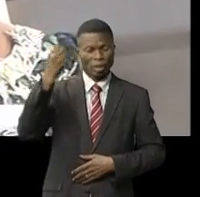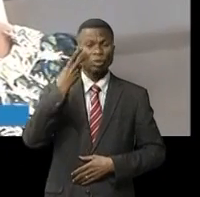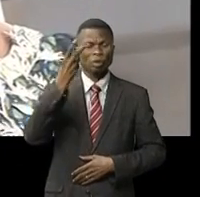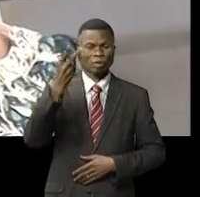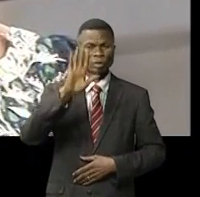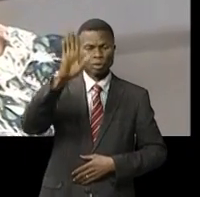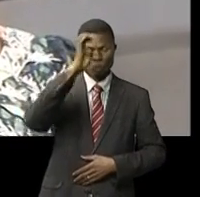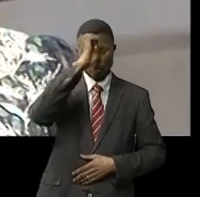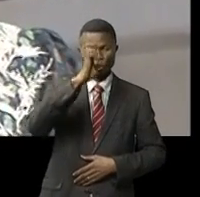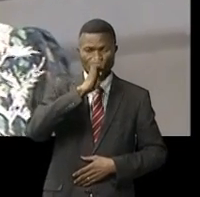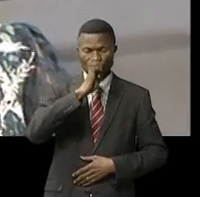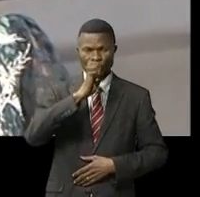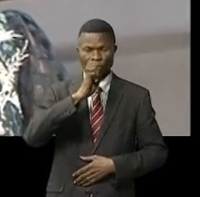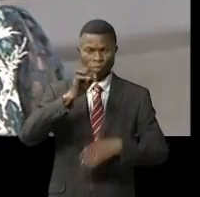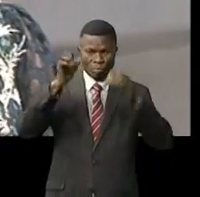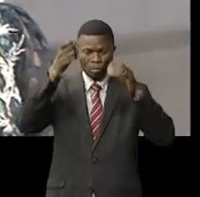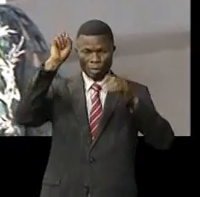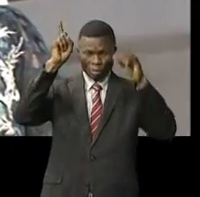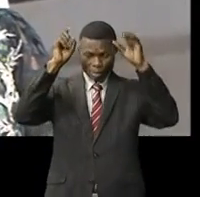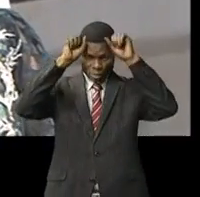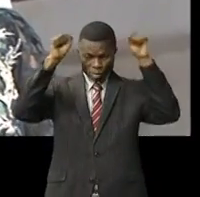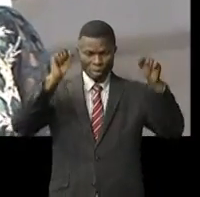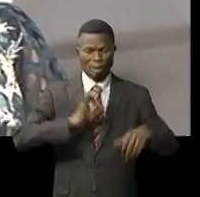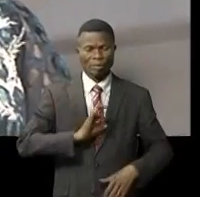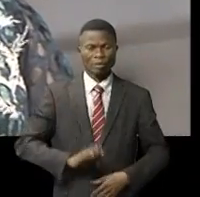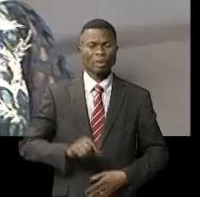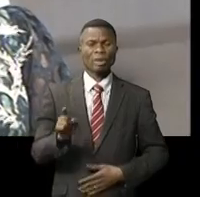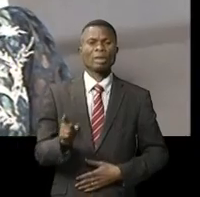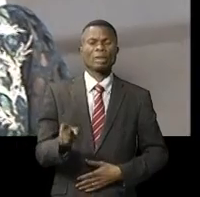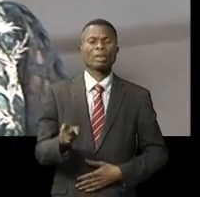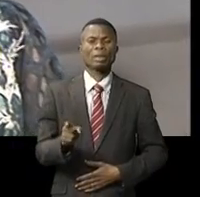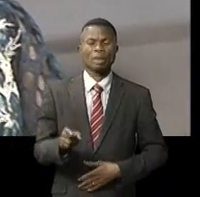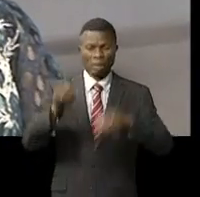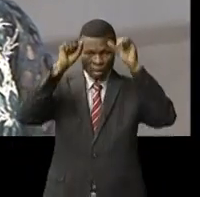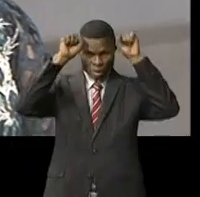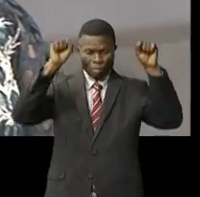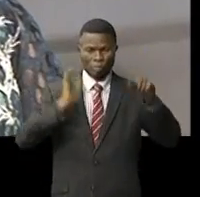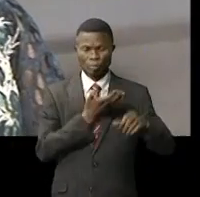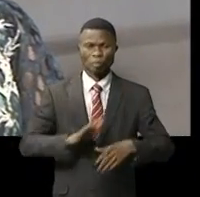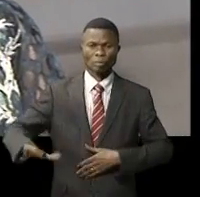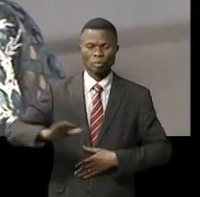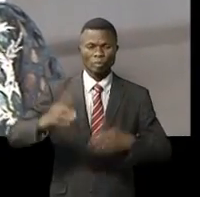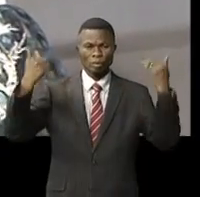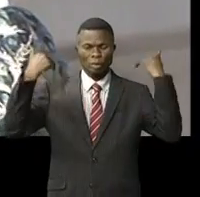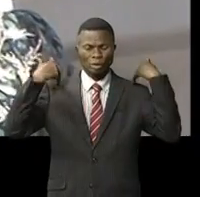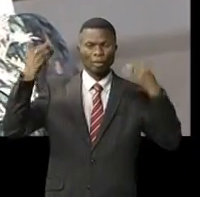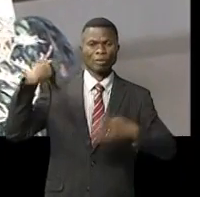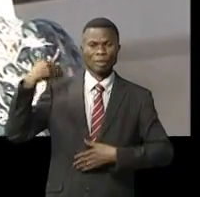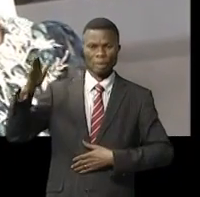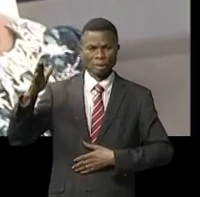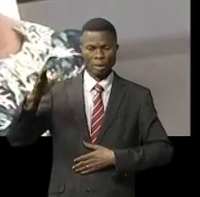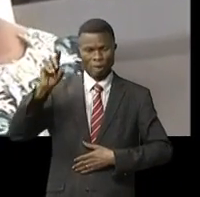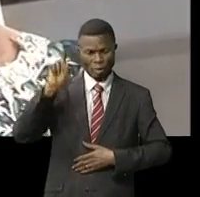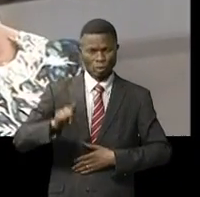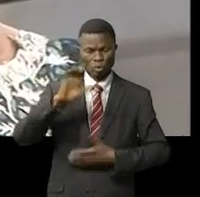de son excellence spécial Félix Antoine Tissette-Bitulombo président de la République chef de l'État doit